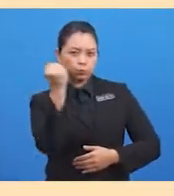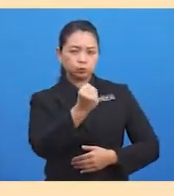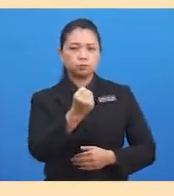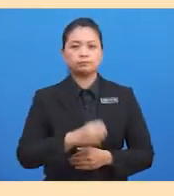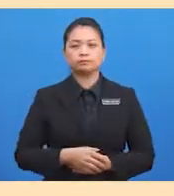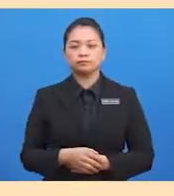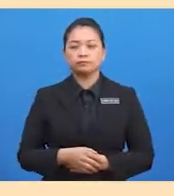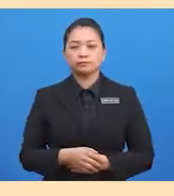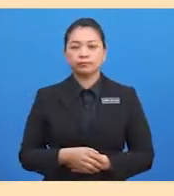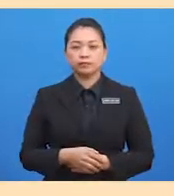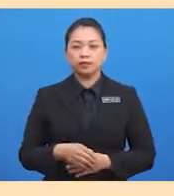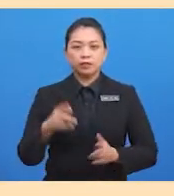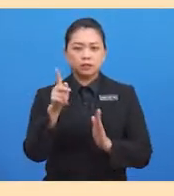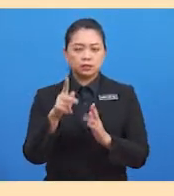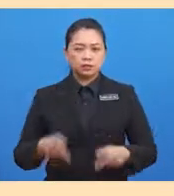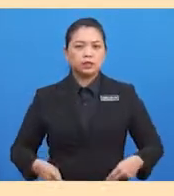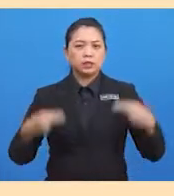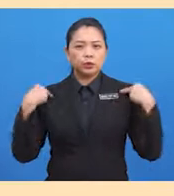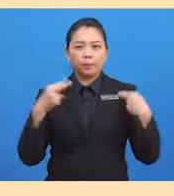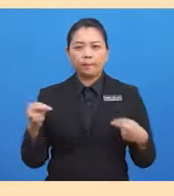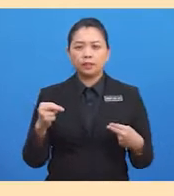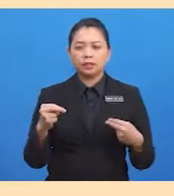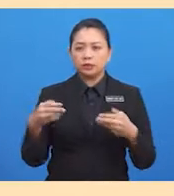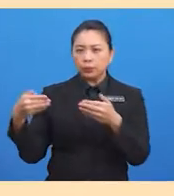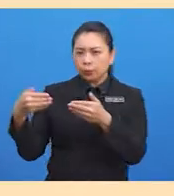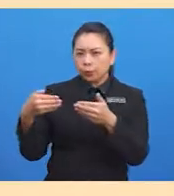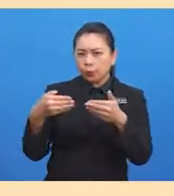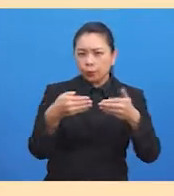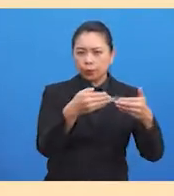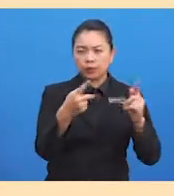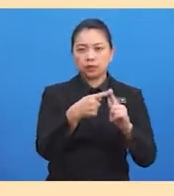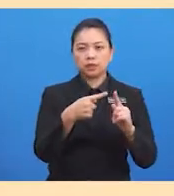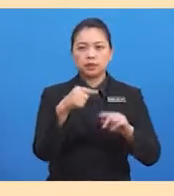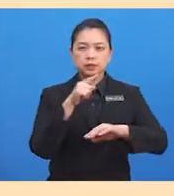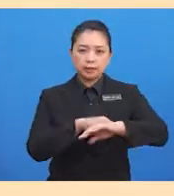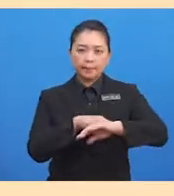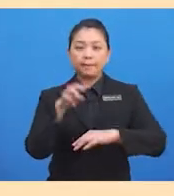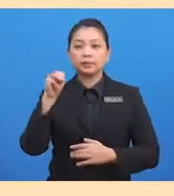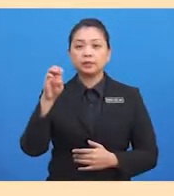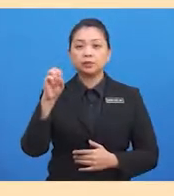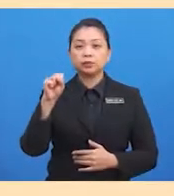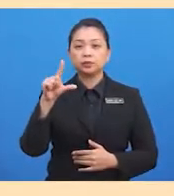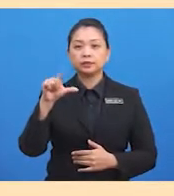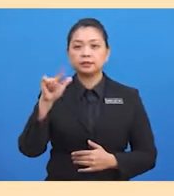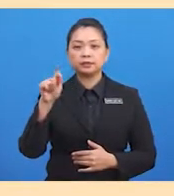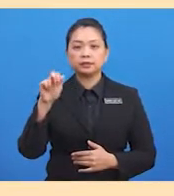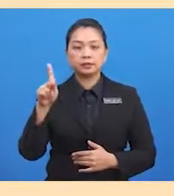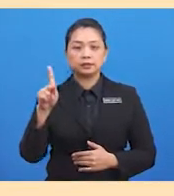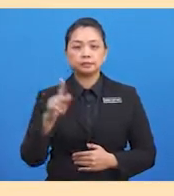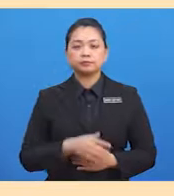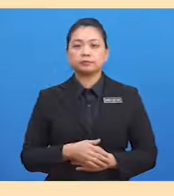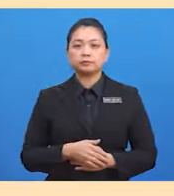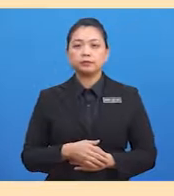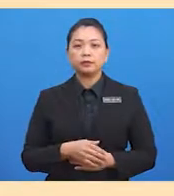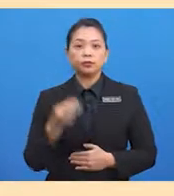diteruskan pada Zaman Mesolitik. Manusia Zaman Mesolitik mempunyai cara pengumpulan makanan yang